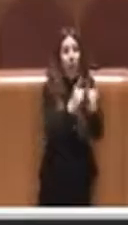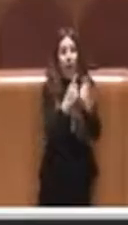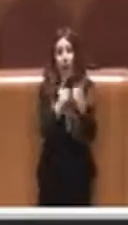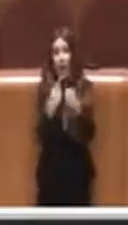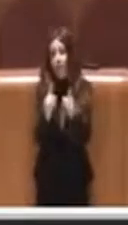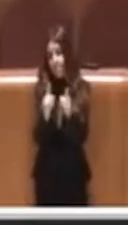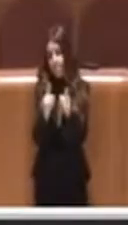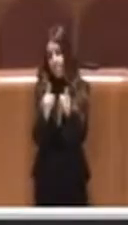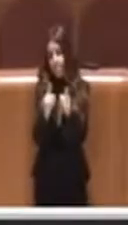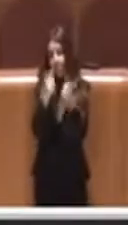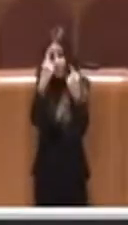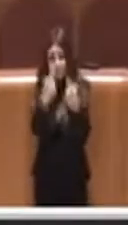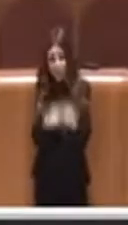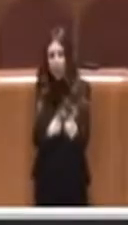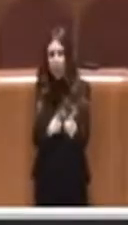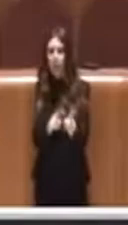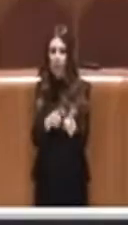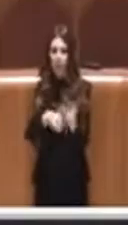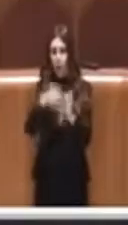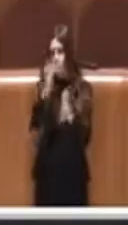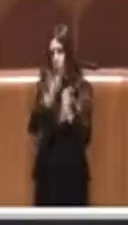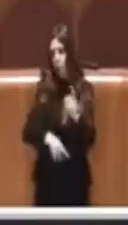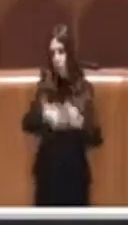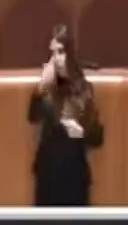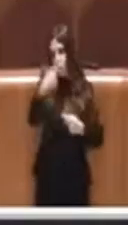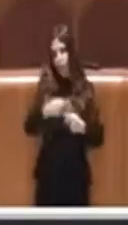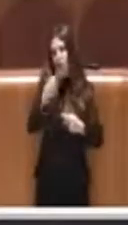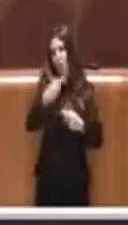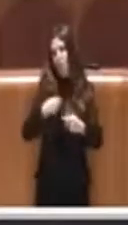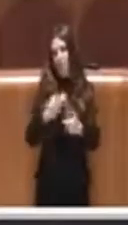su questo ordine del giorno la maggioranza si asterrà. Grazie.